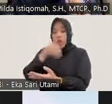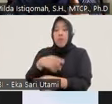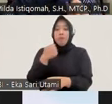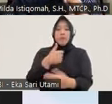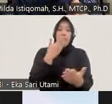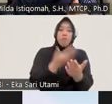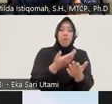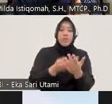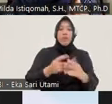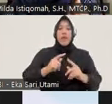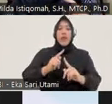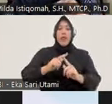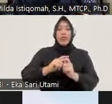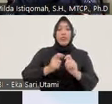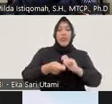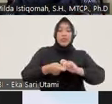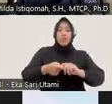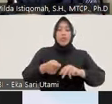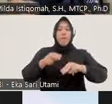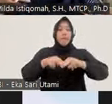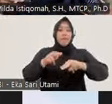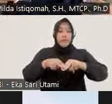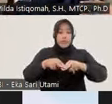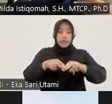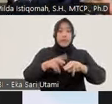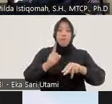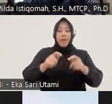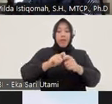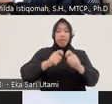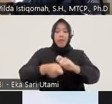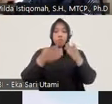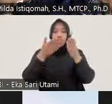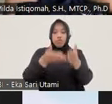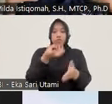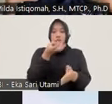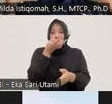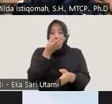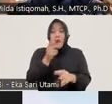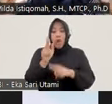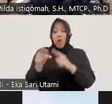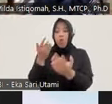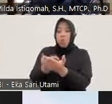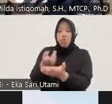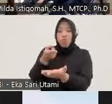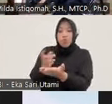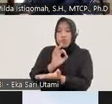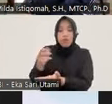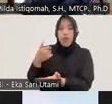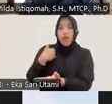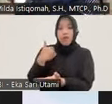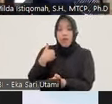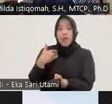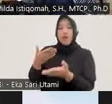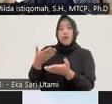tes urin yang memang menunjukkan positif narkoba jadi misalnya kalau pada saat tertangkap memang tidak ada barang bukti yang melekat ya yang ada pada